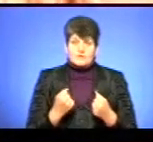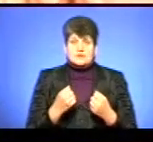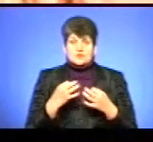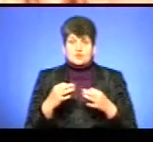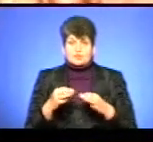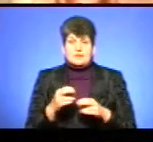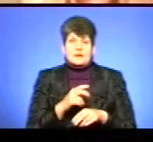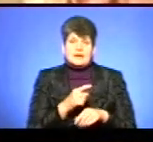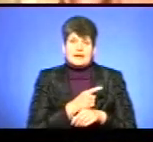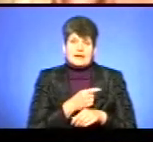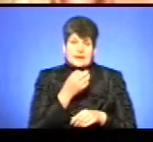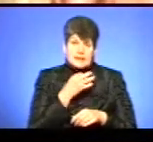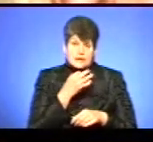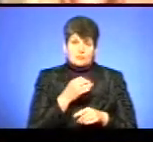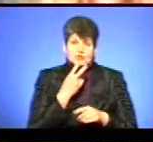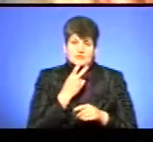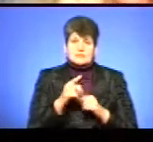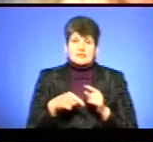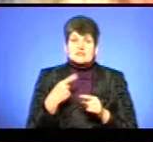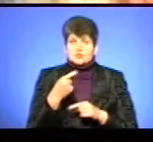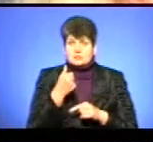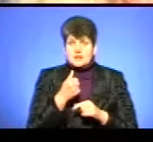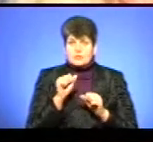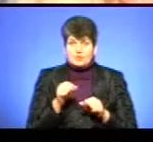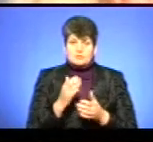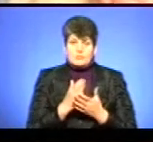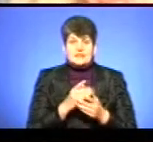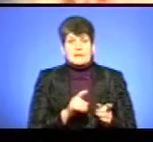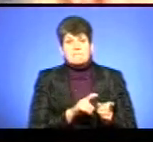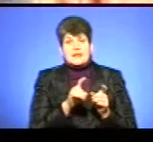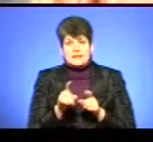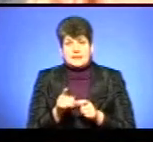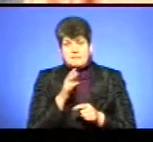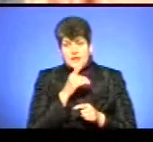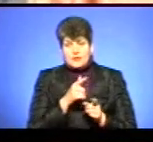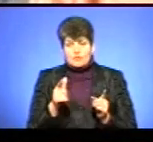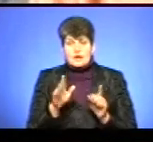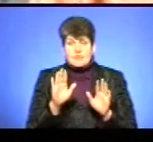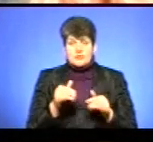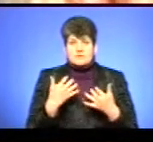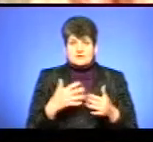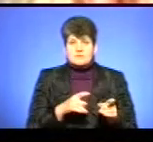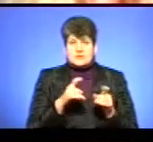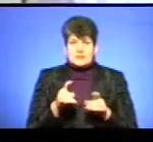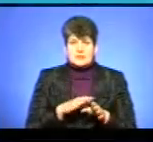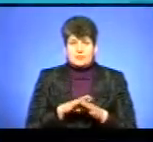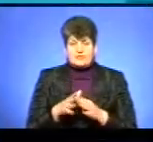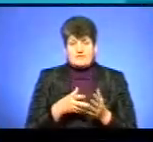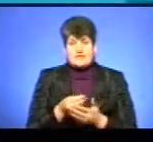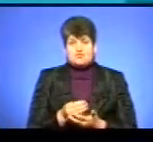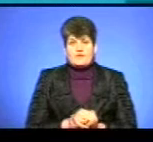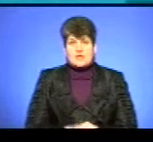ліками, подивитися, чи ми на наступний рік можемо мати перехідний період, а тоді вже перейти на повне фінансування.